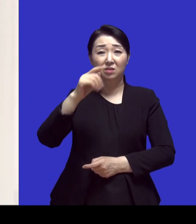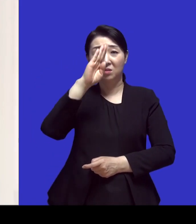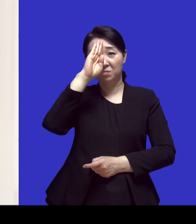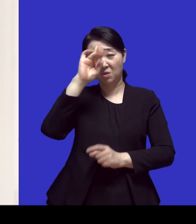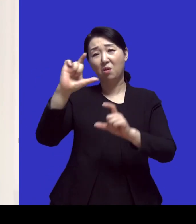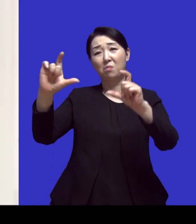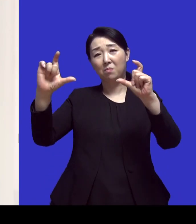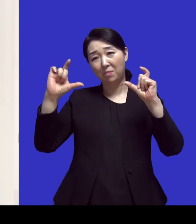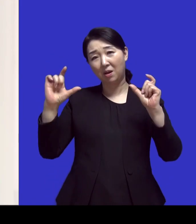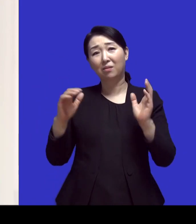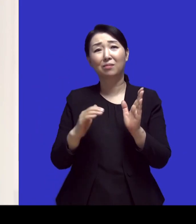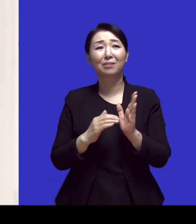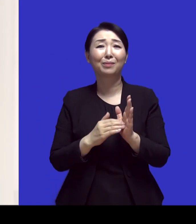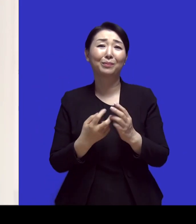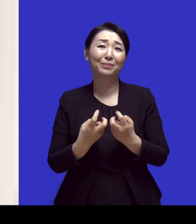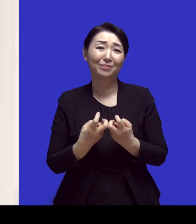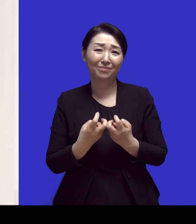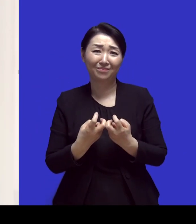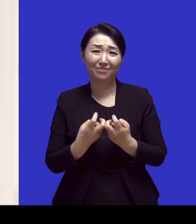그러게요